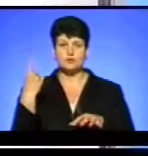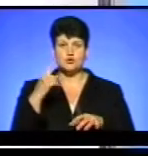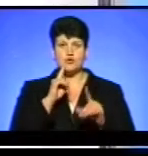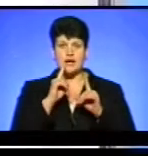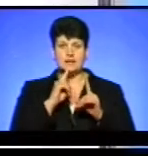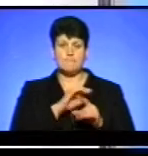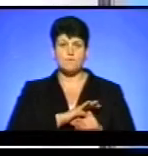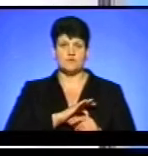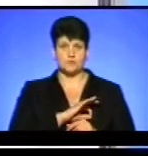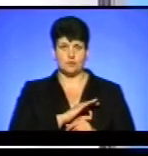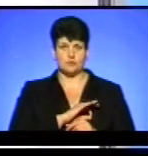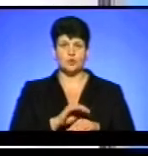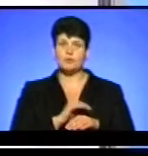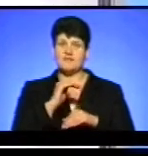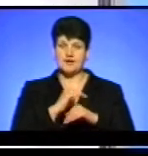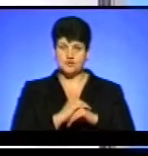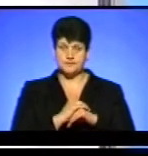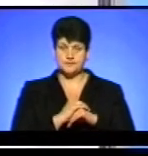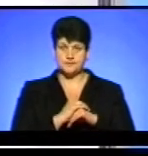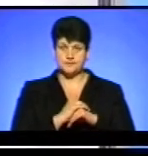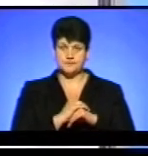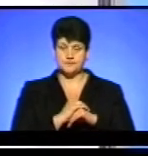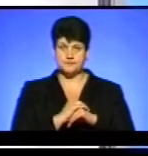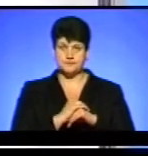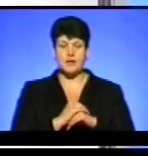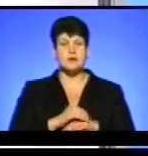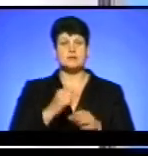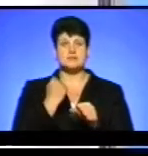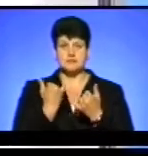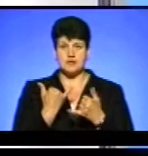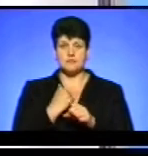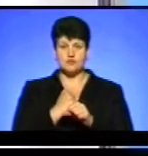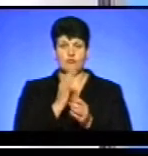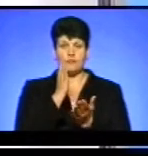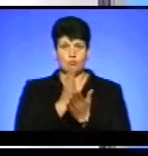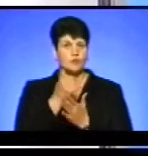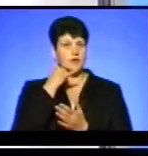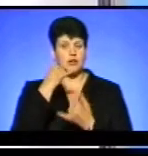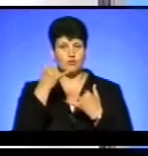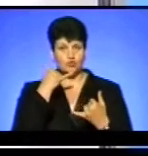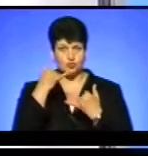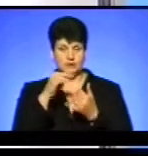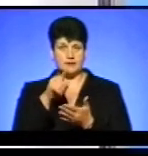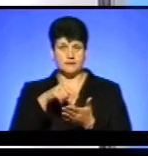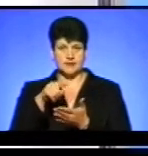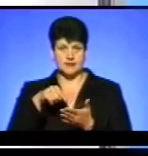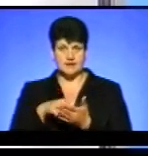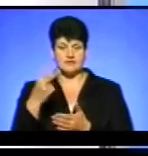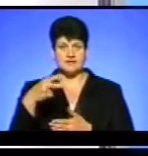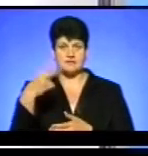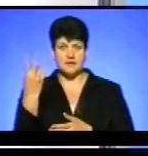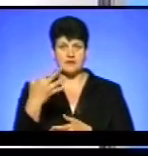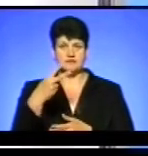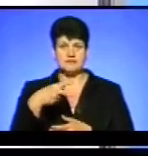вітаю. Доброго вечора. Глядачем нагадую, ми працюємо у прямому ефірі, тож телефонуйте, ставте свої запитання, телефон студії 25 25